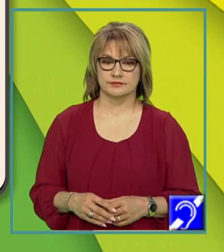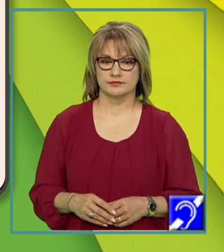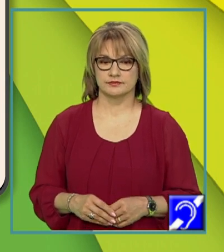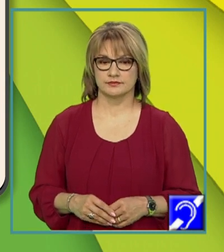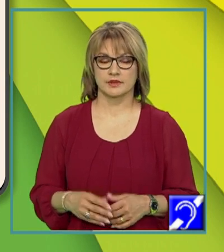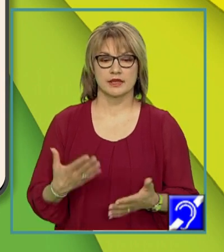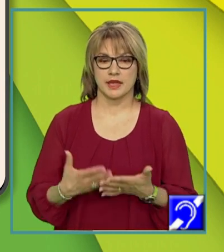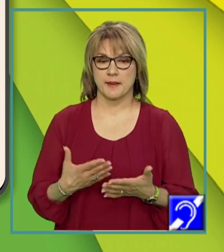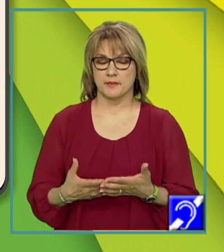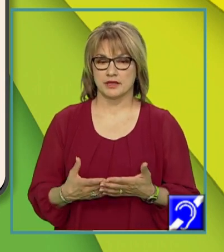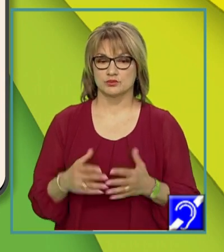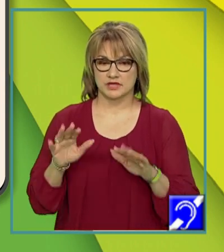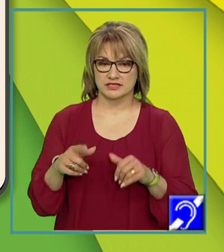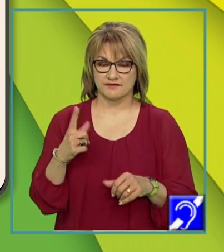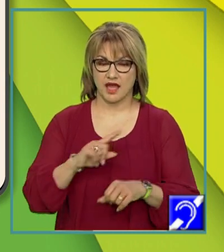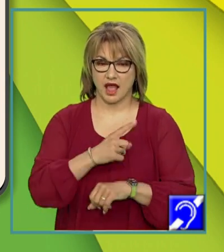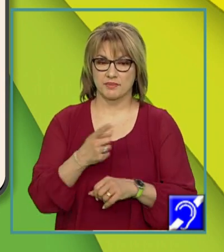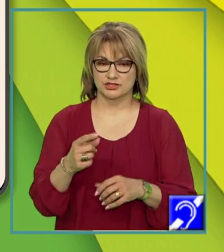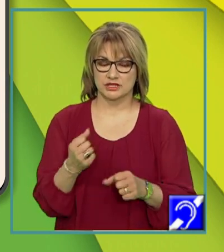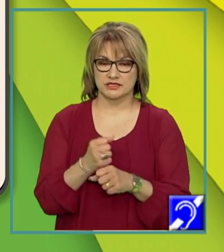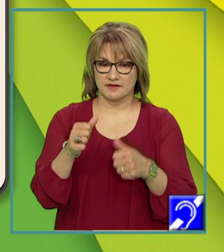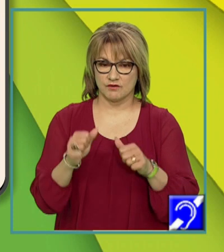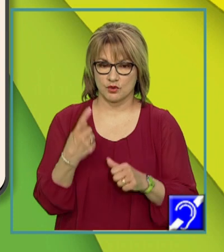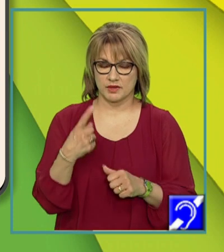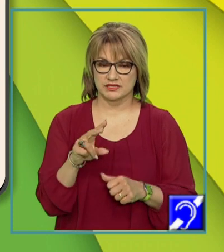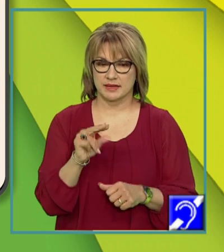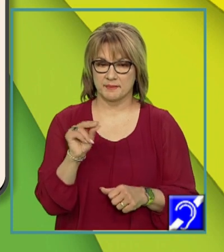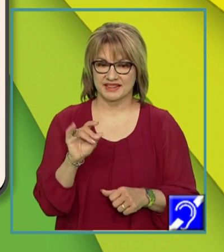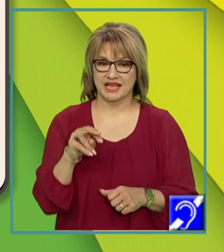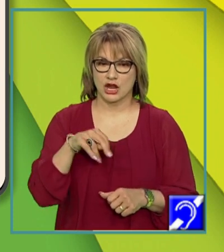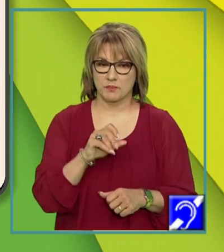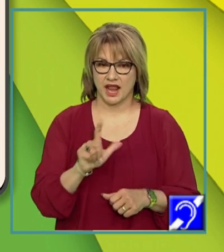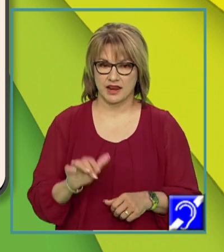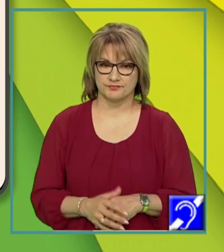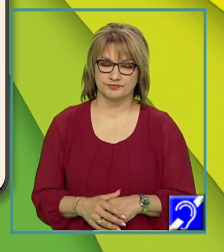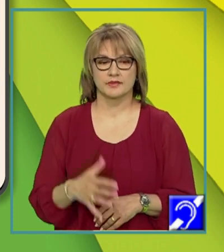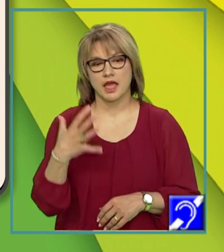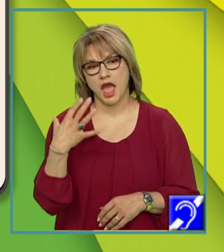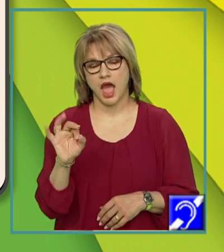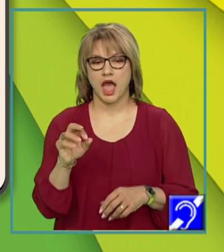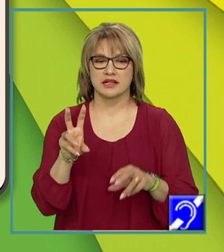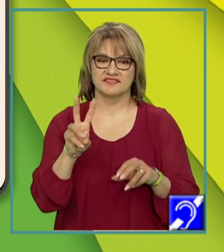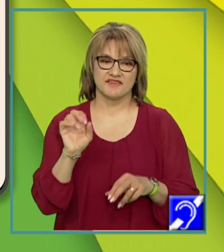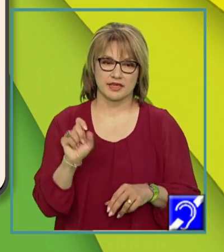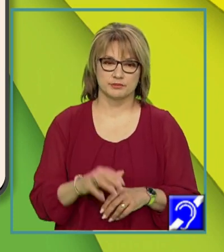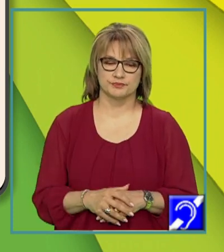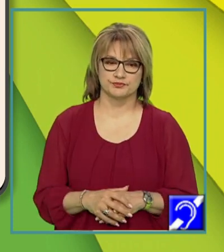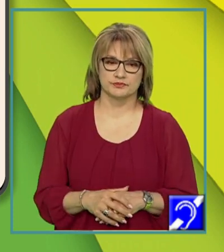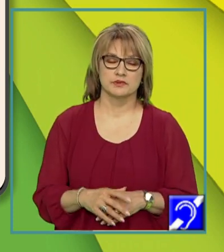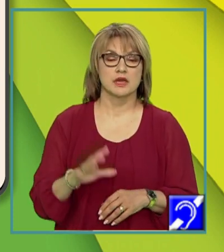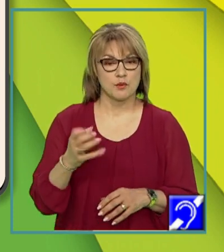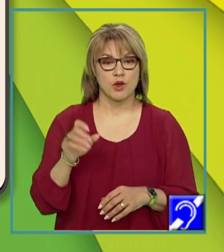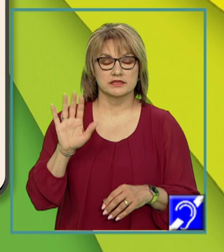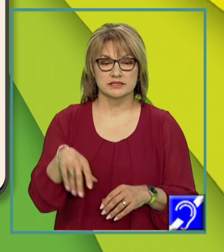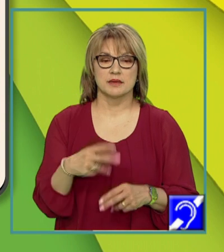Și pentru a avea capacitatea de a forma un predicat nominal. Un alt verb care poate avea atât